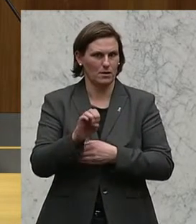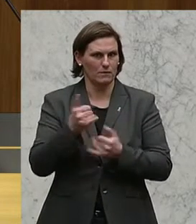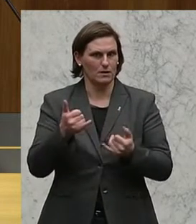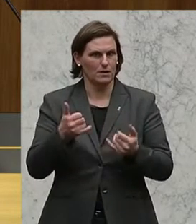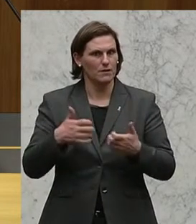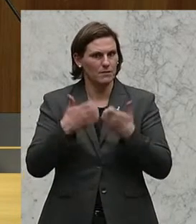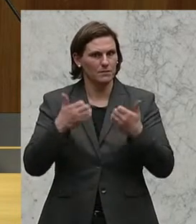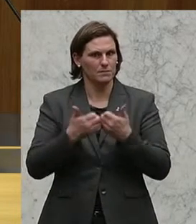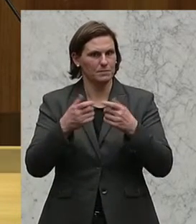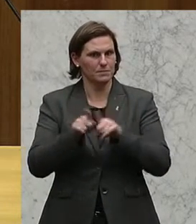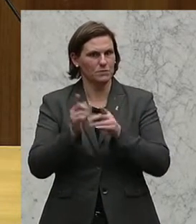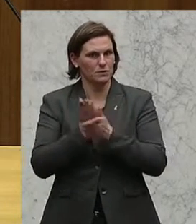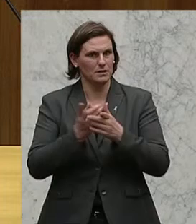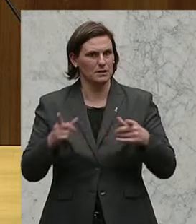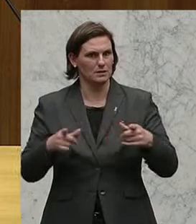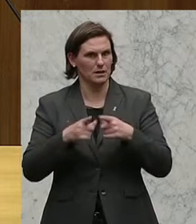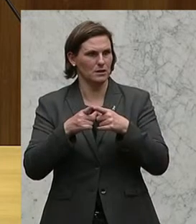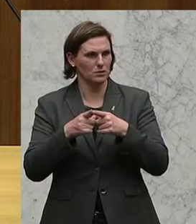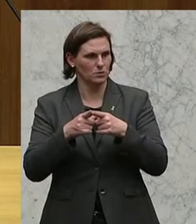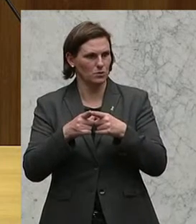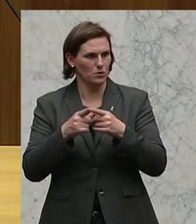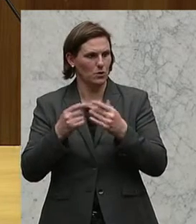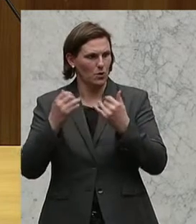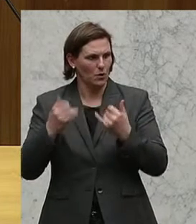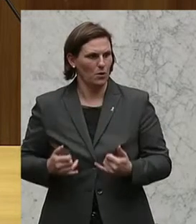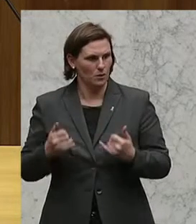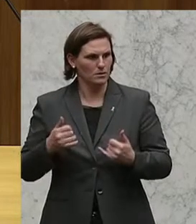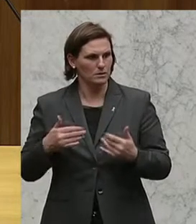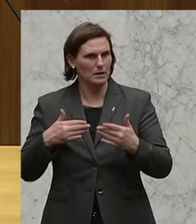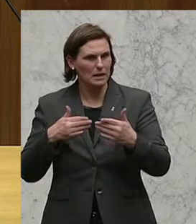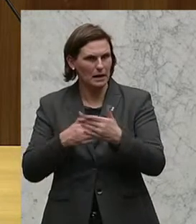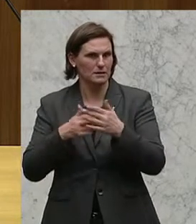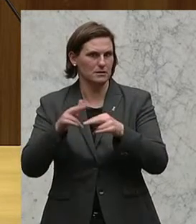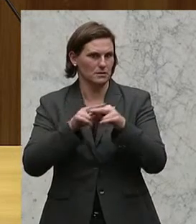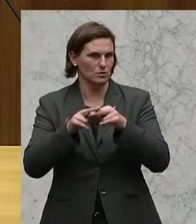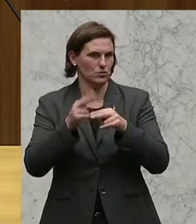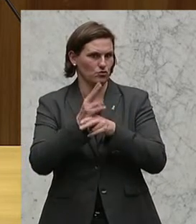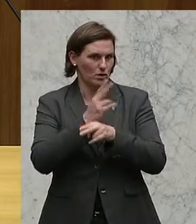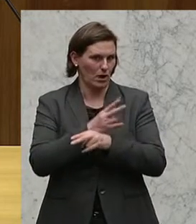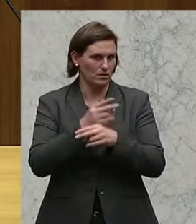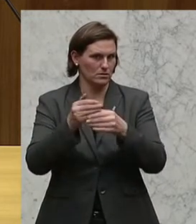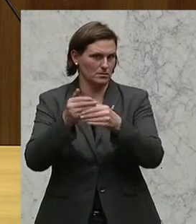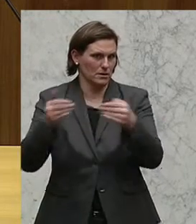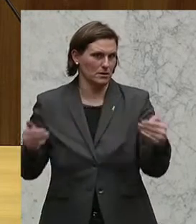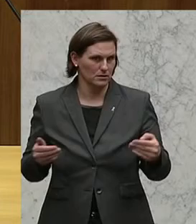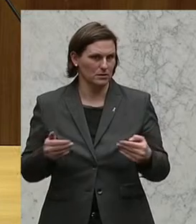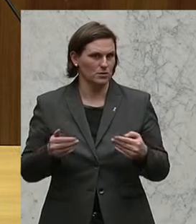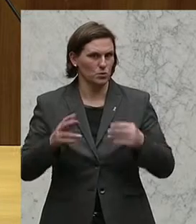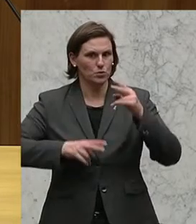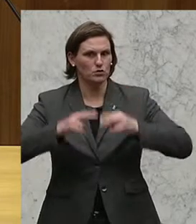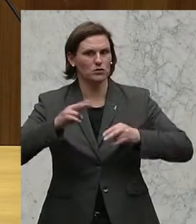Dienstleistungsverkehr hat heute Grenzen, meist die nationalstaatlichen Grenzen. Das liegt vor allem daran, dass es 28